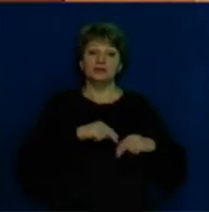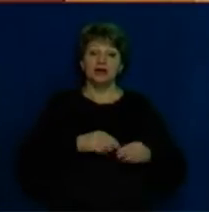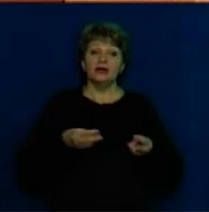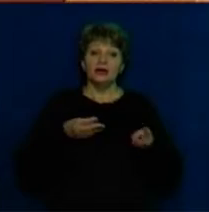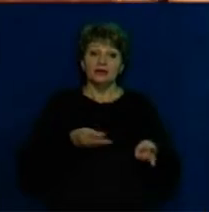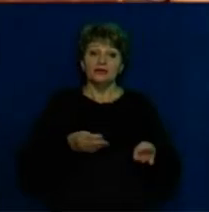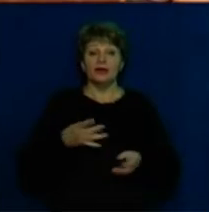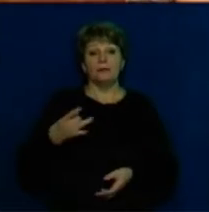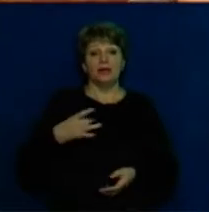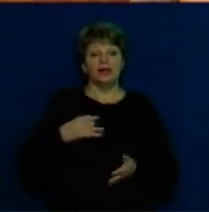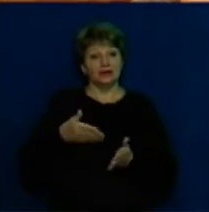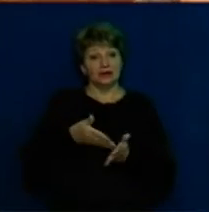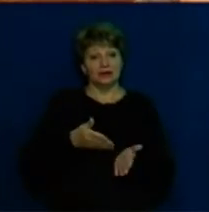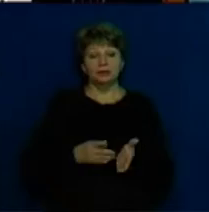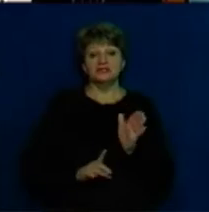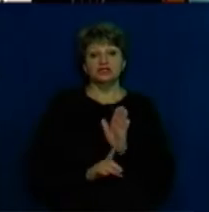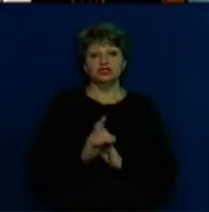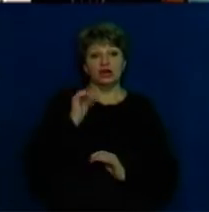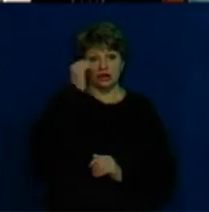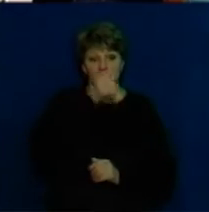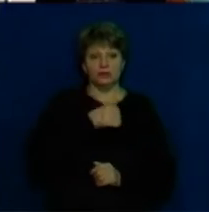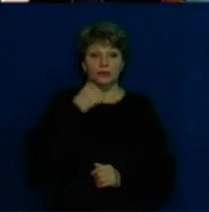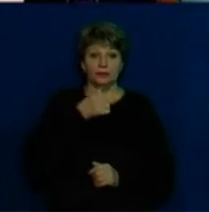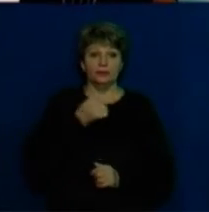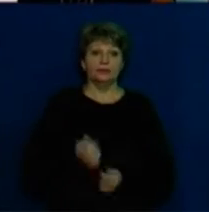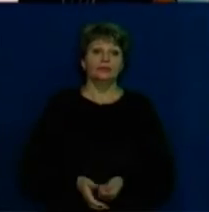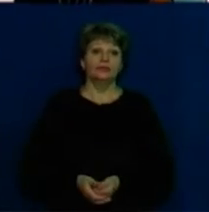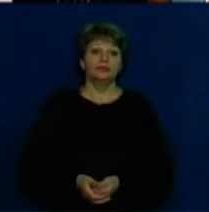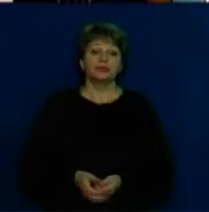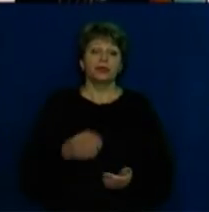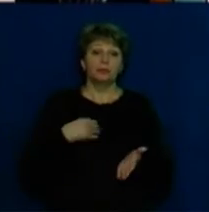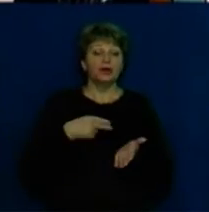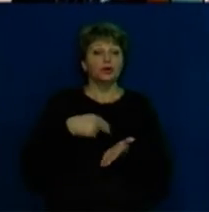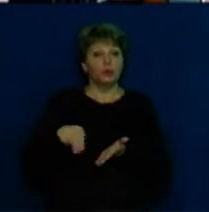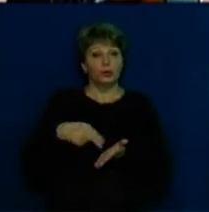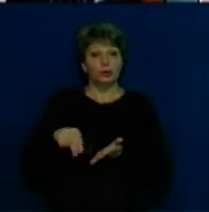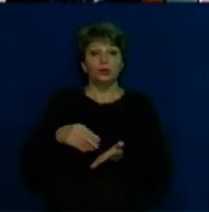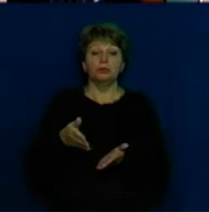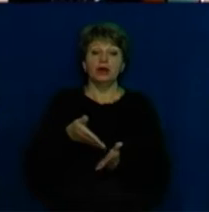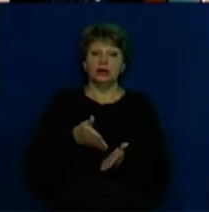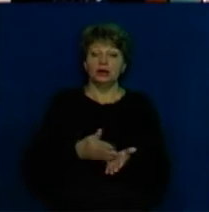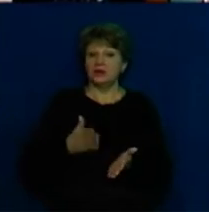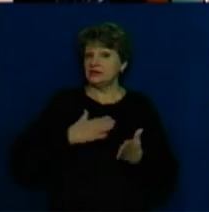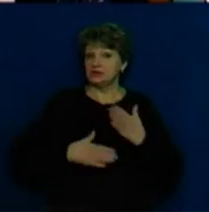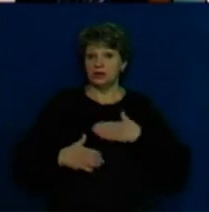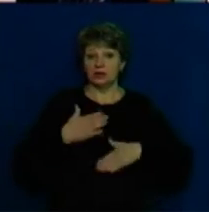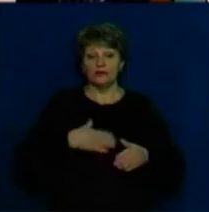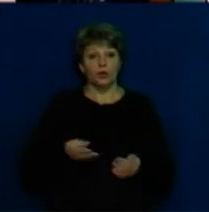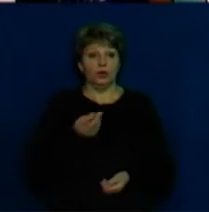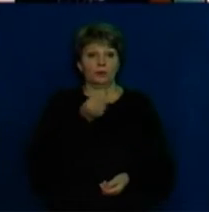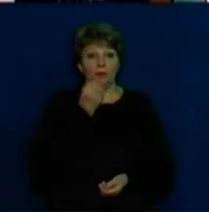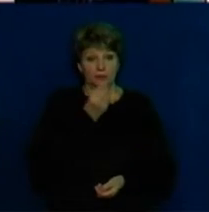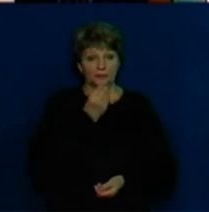білий хліб з початку цього навчального року. Моя сім'я, купуємо цей хліб із задоволенням, споживаємо